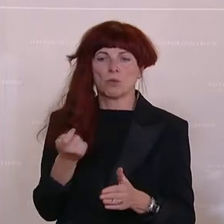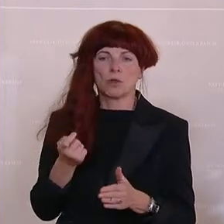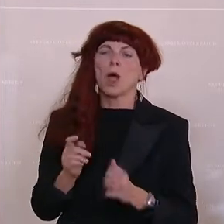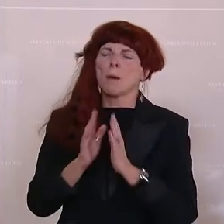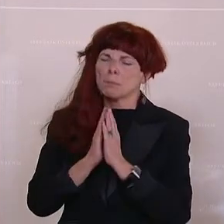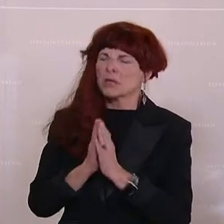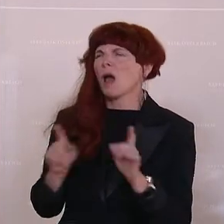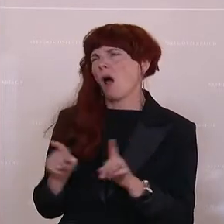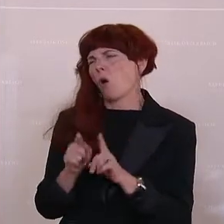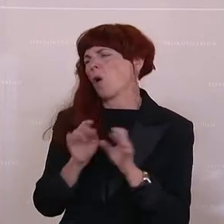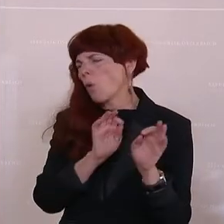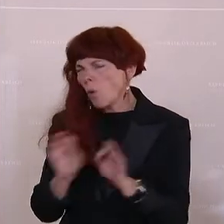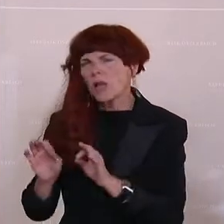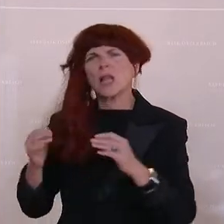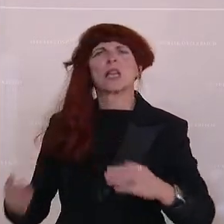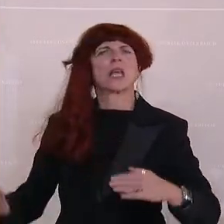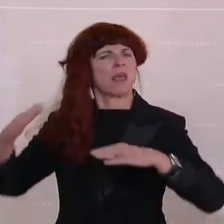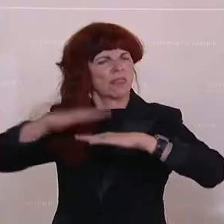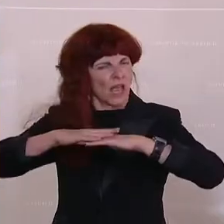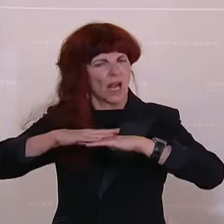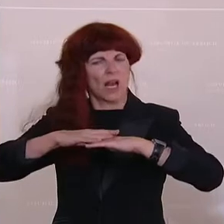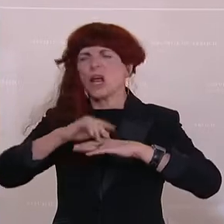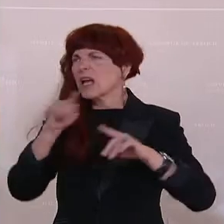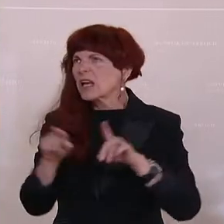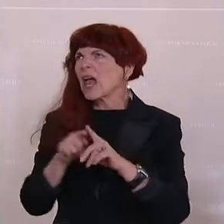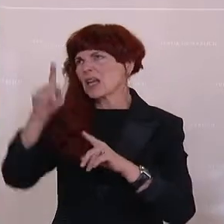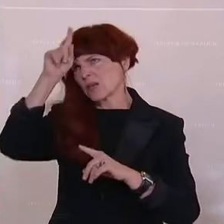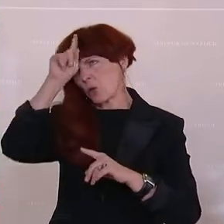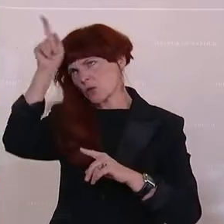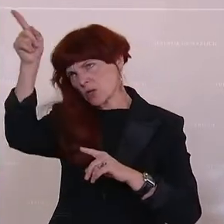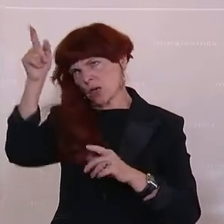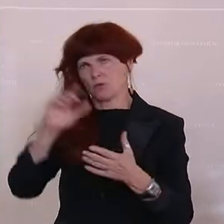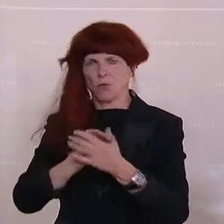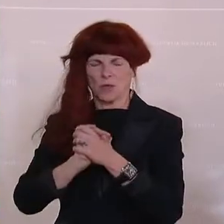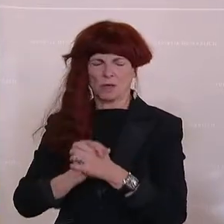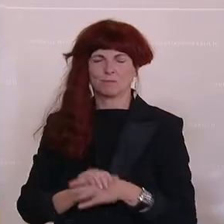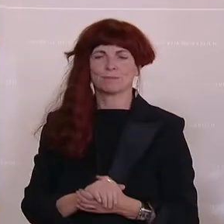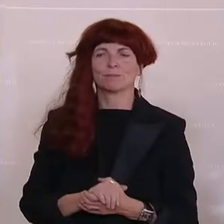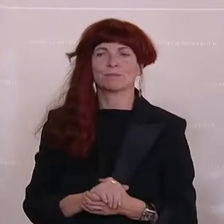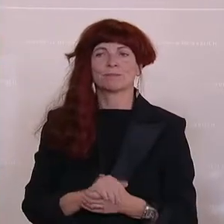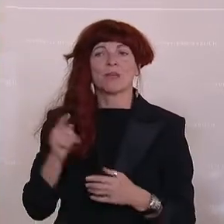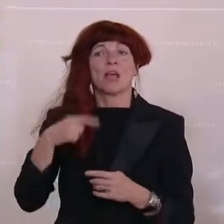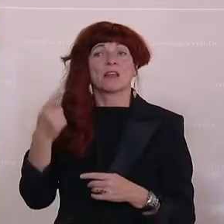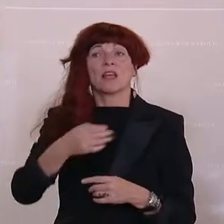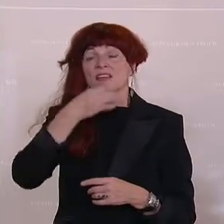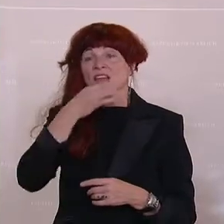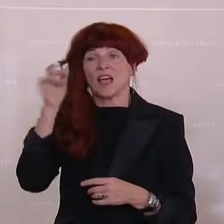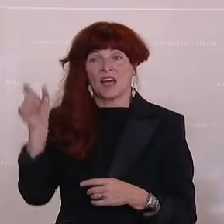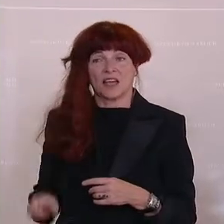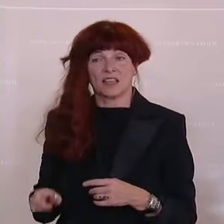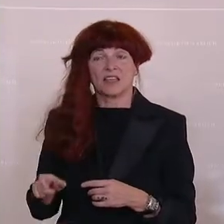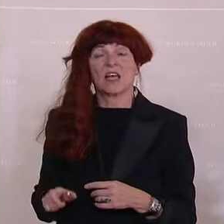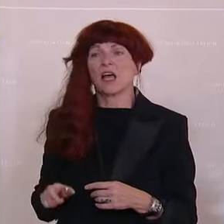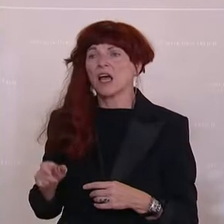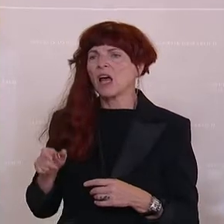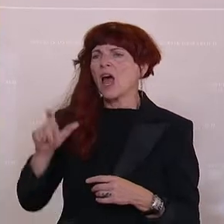ordentlichen Deckel, so wie unsere deutschen Freunde. Zu Rainer Wimmer von der SPÖ als Gewerkschafter und Industriesprecher. Der